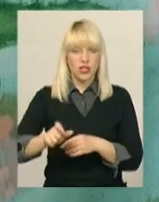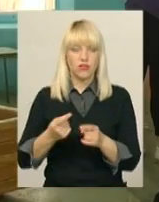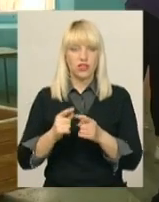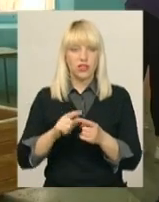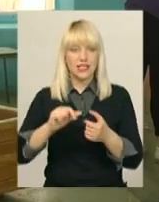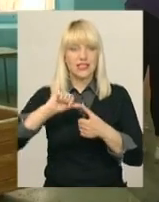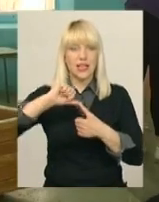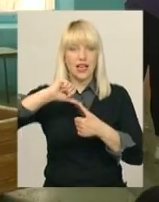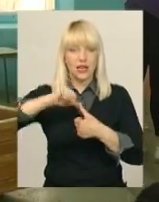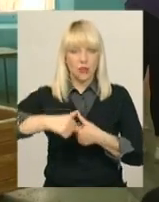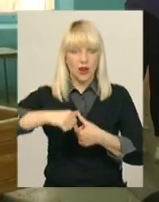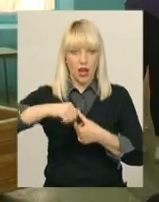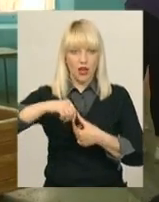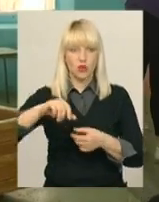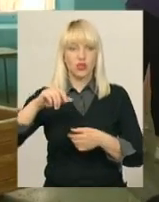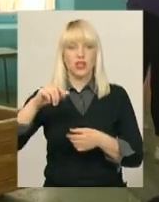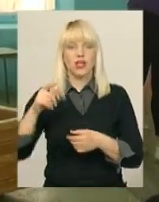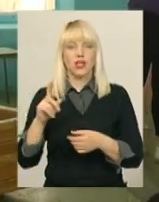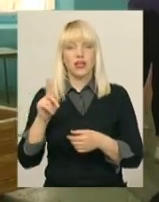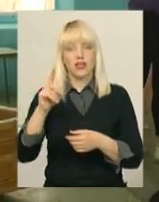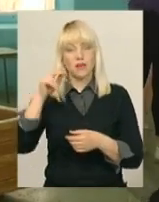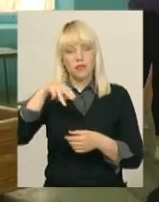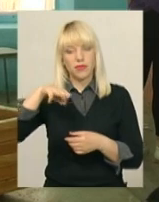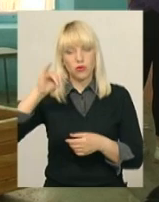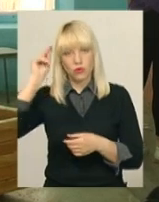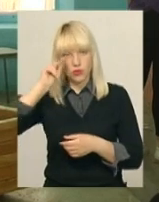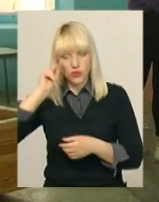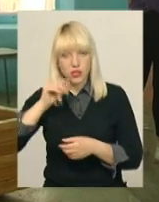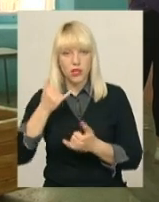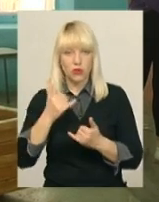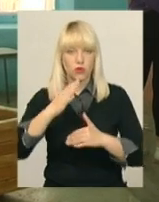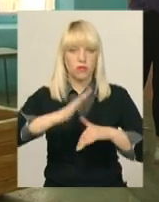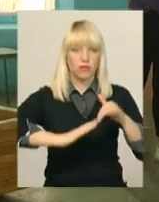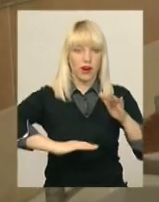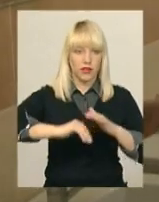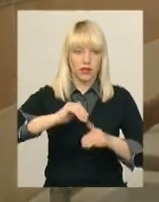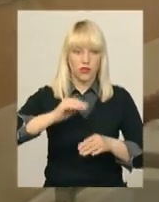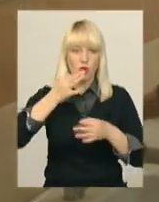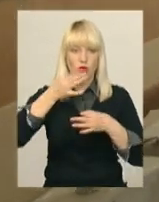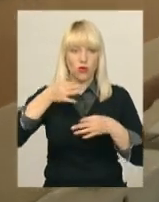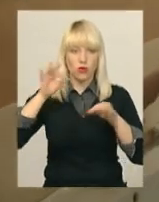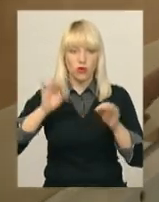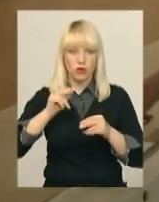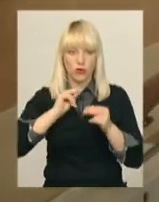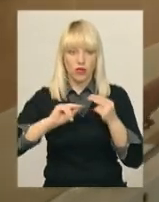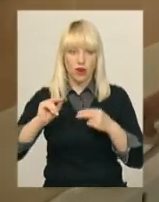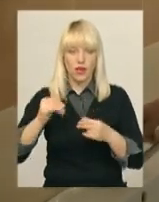виробничого навчання в навчальному закладі. А тут ми, виходить, практично удисконалюємося. Є вода,